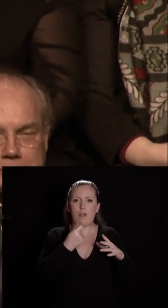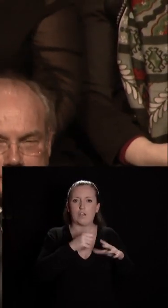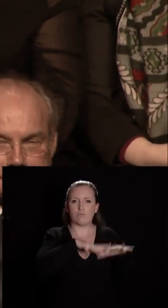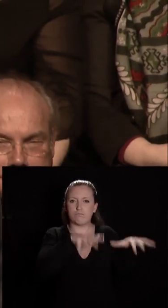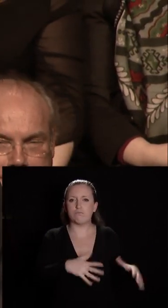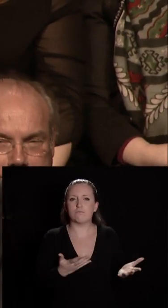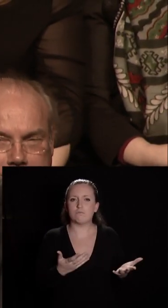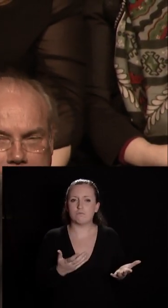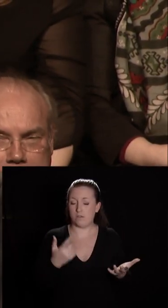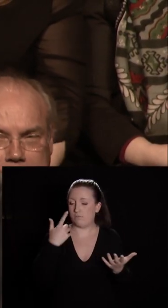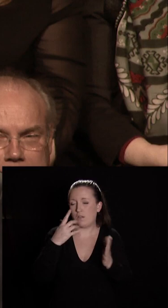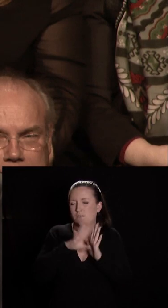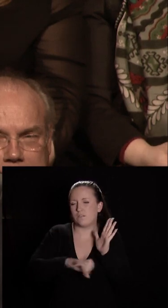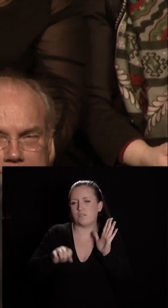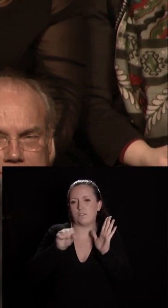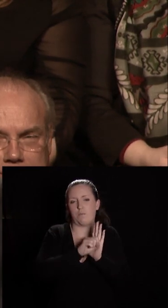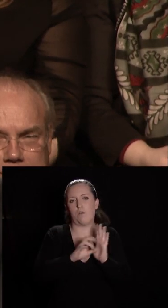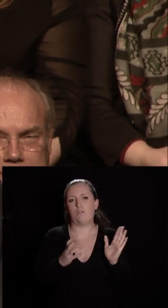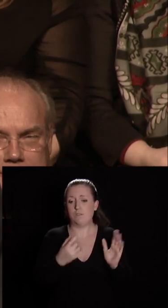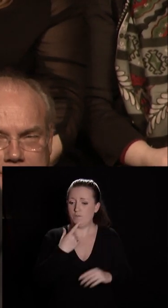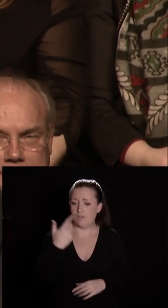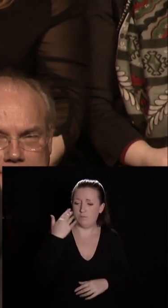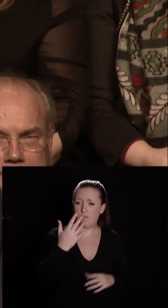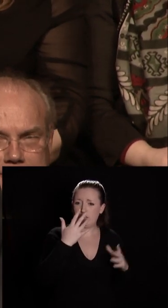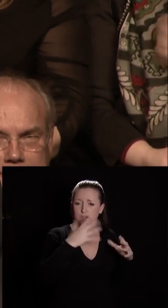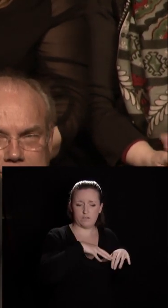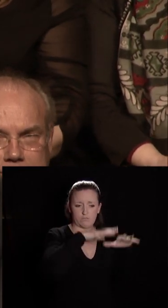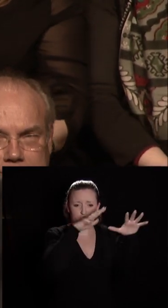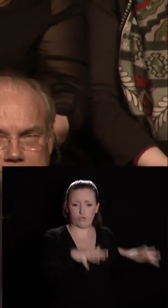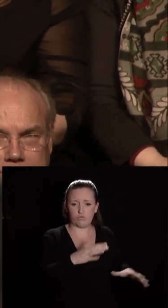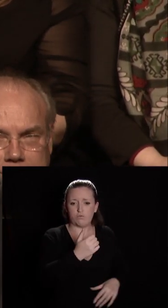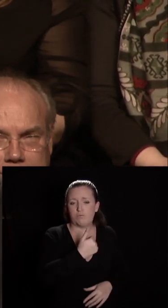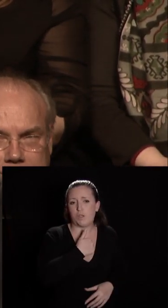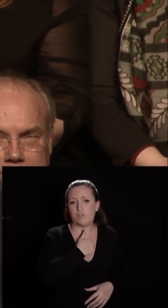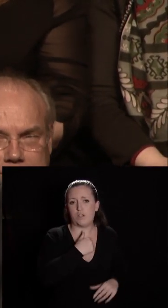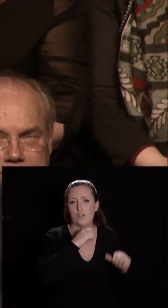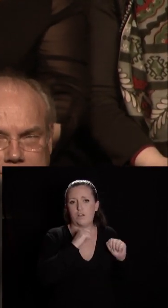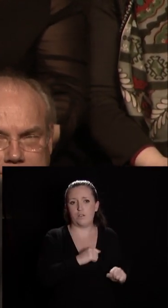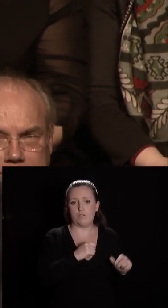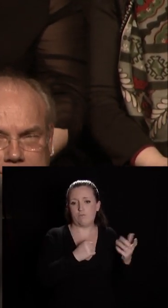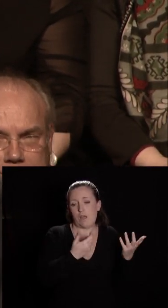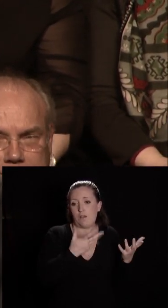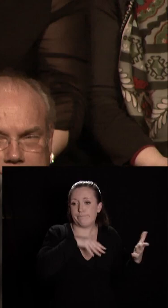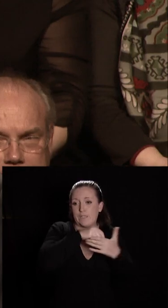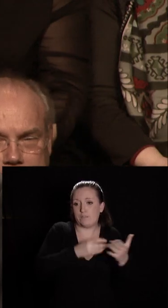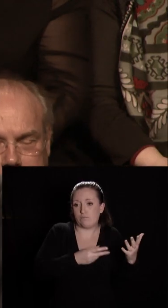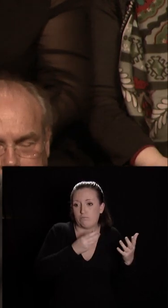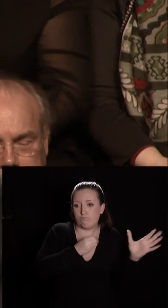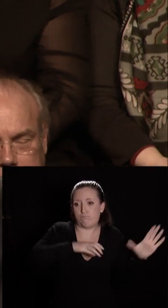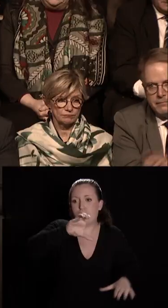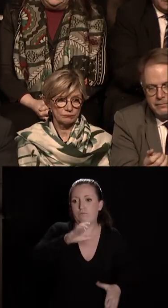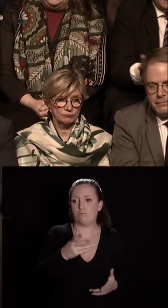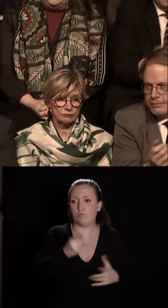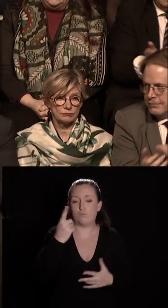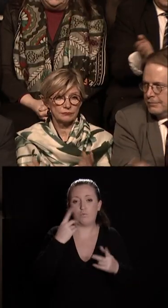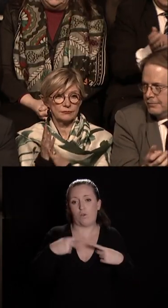signifie aux yeux de tous que lorsqu'on dispose d'une fortune personnelle eh bien on contribue davantage à la vie de notre